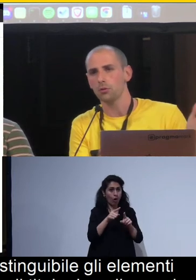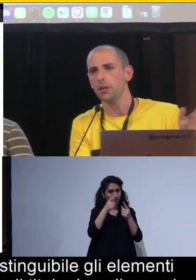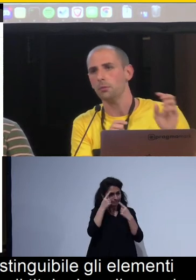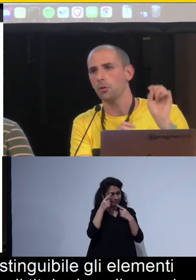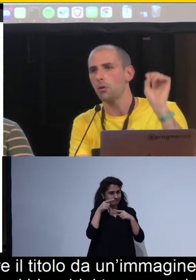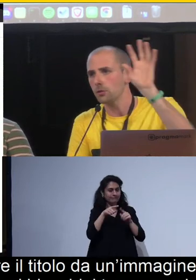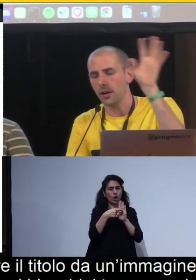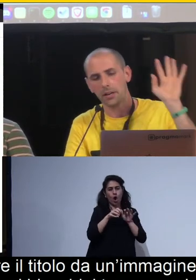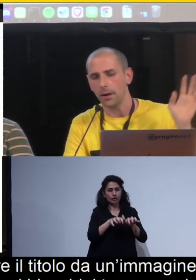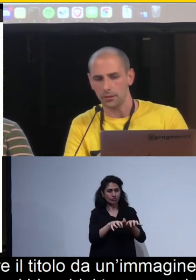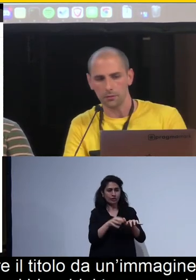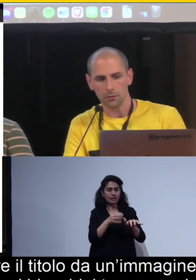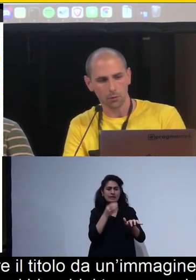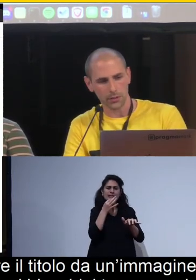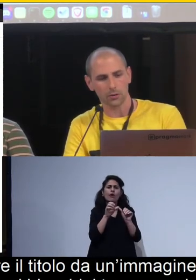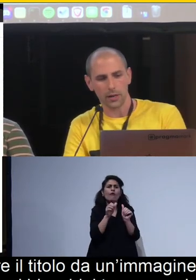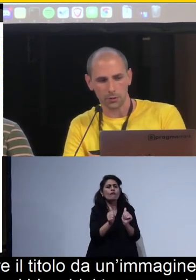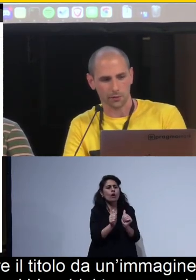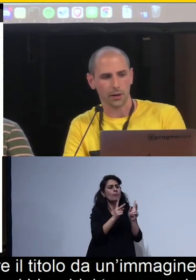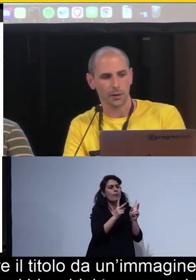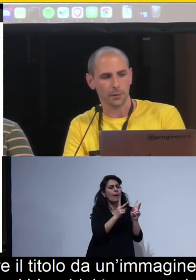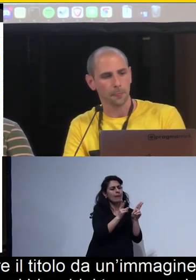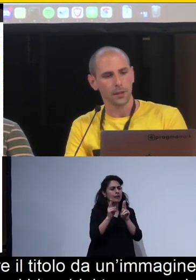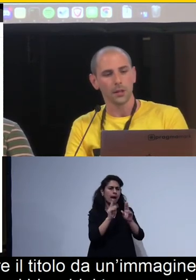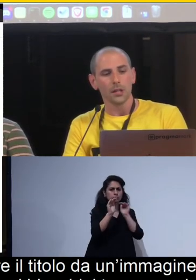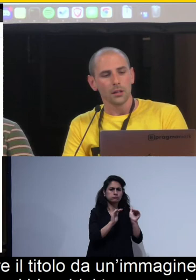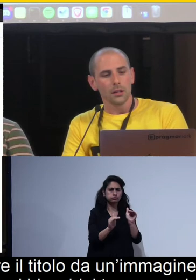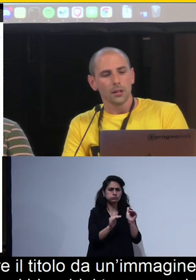se dovesse leggere un libro, a trovare le varie parti. Questa cosa la potete fare.